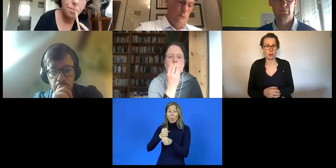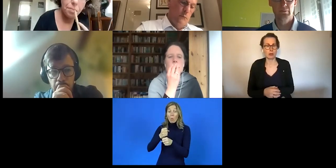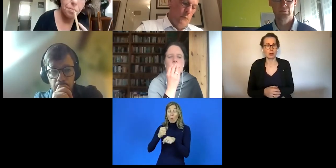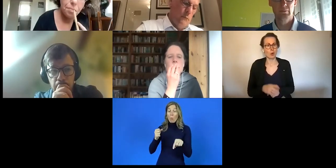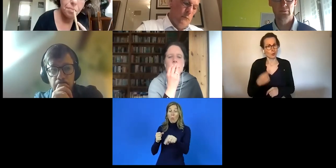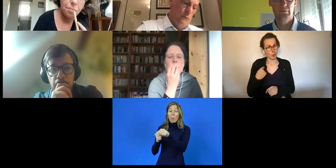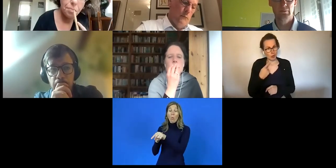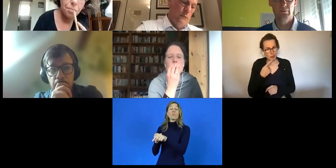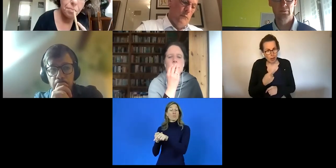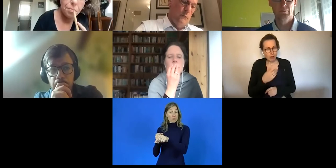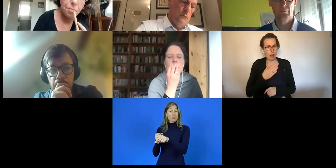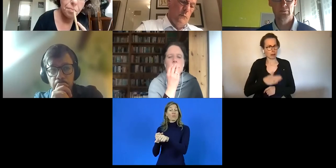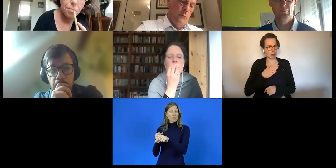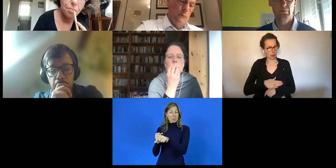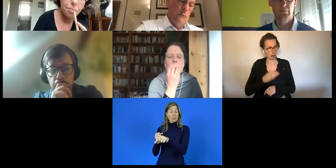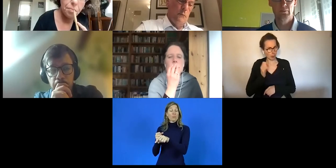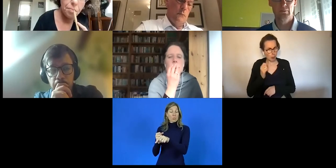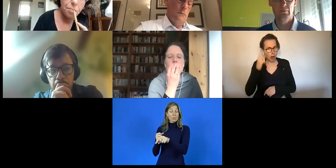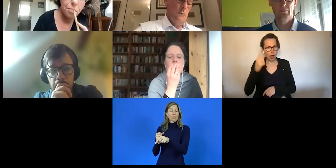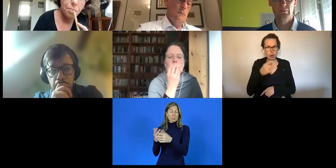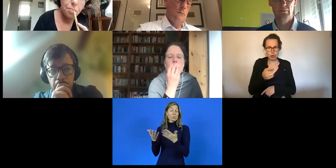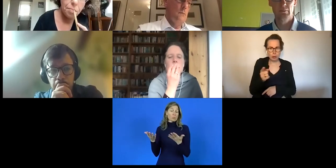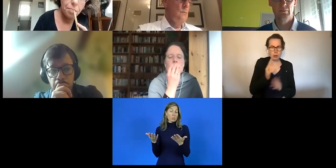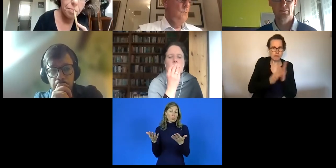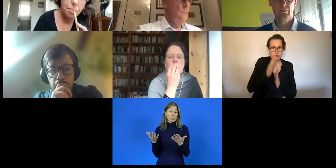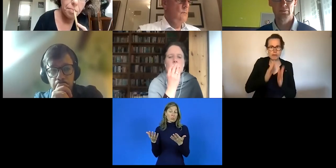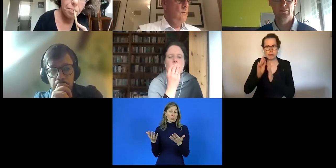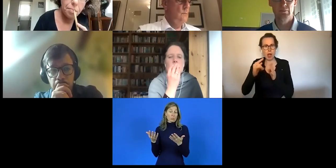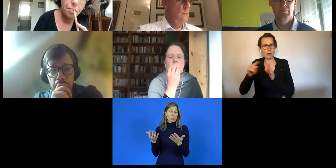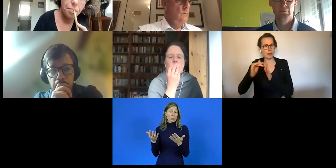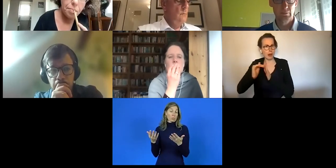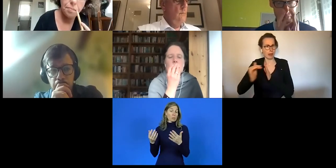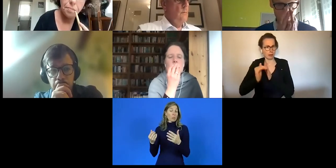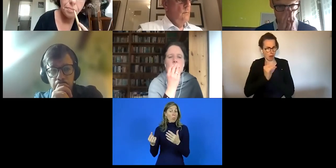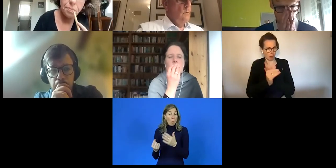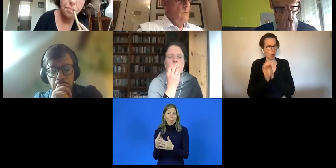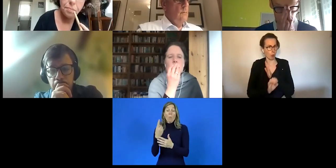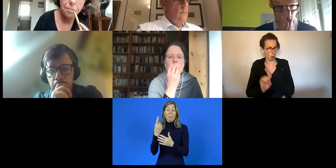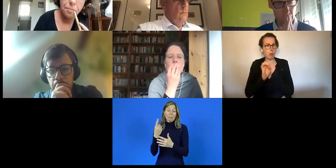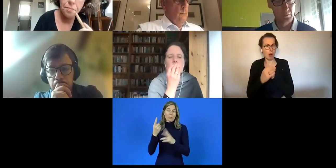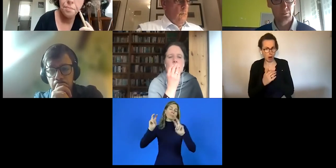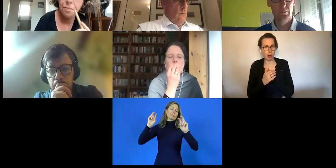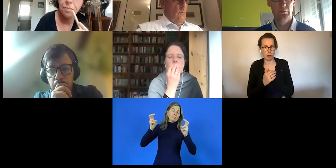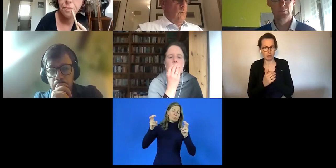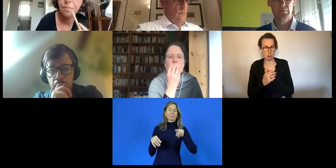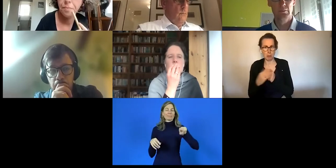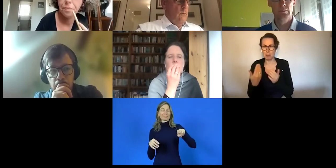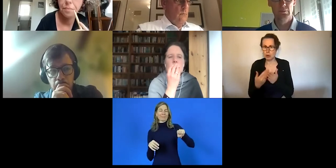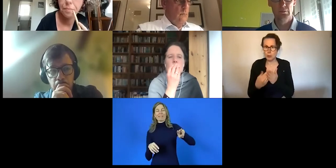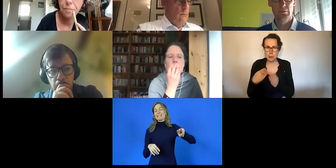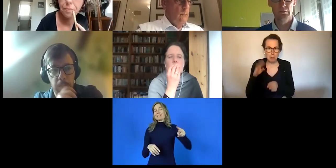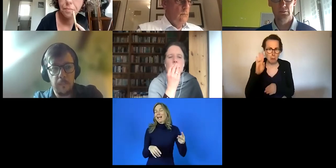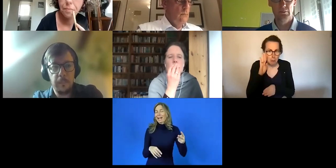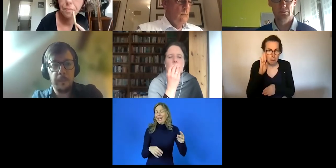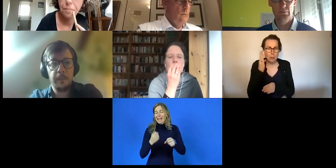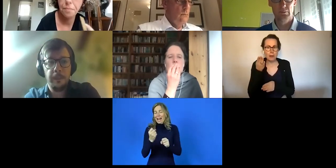überrascht, was in anderen Ländern Europas da schon vorangeht. Wenn ich höre, angepeiltes